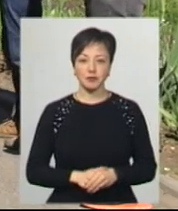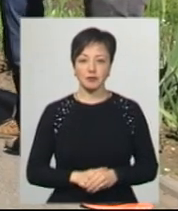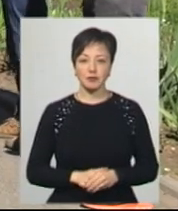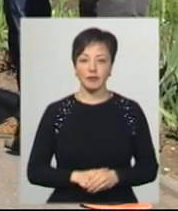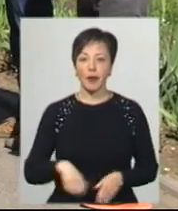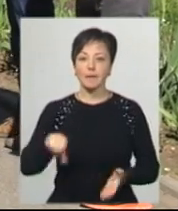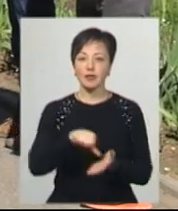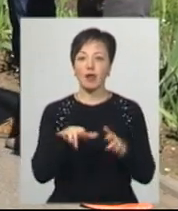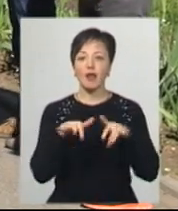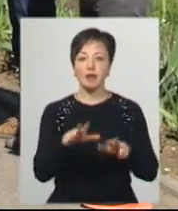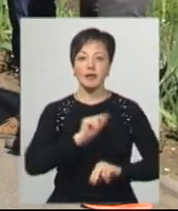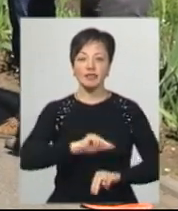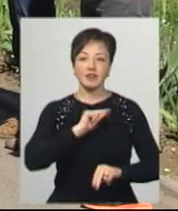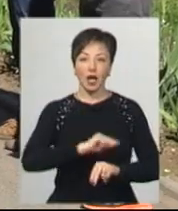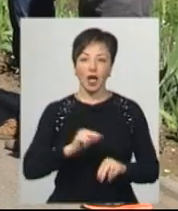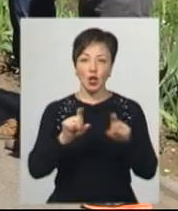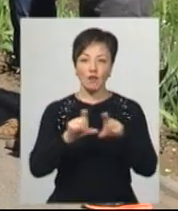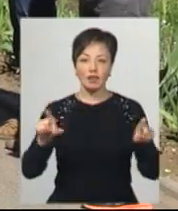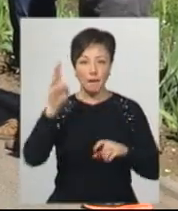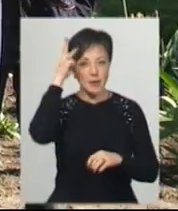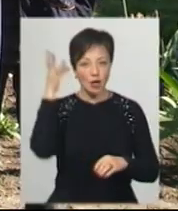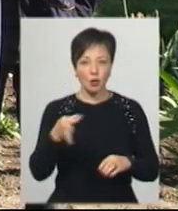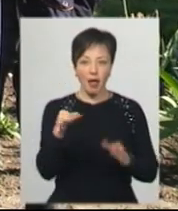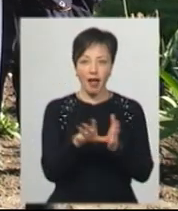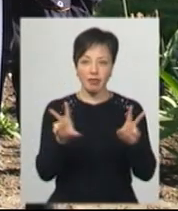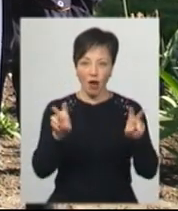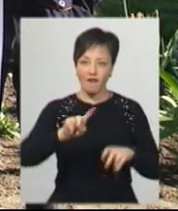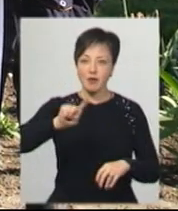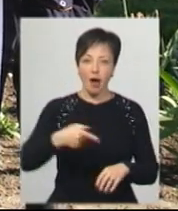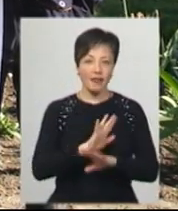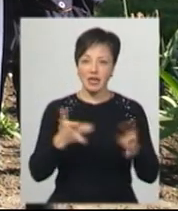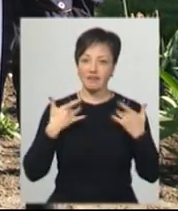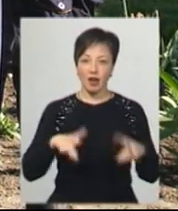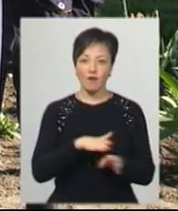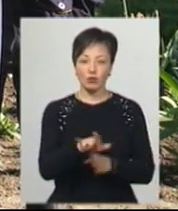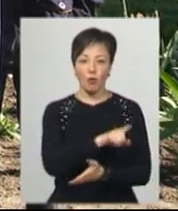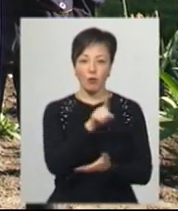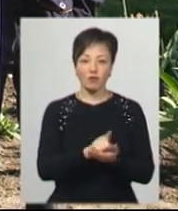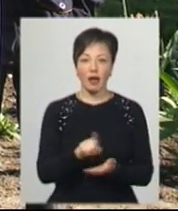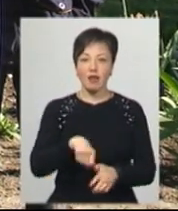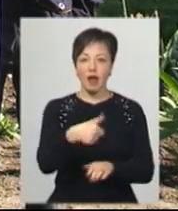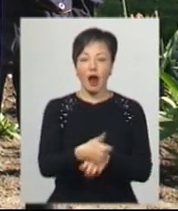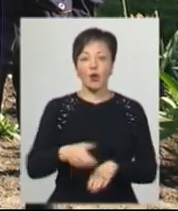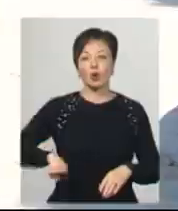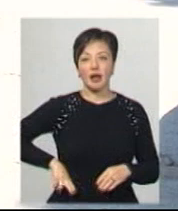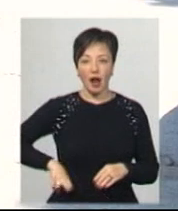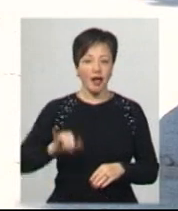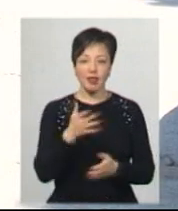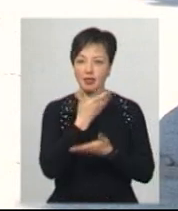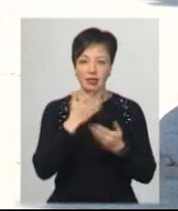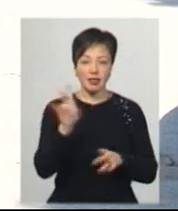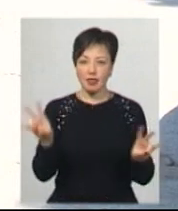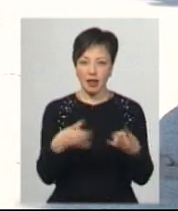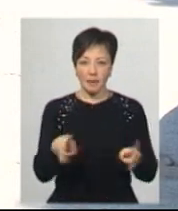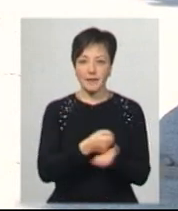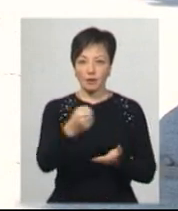Присутні на акції працівники акціонерного товариства «Хмельницькобленерго» вимагають не звільняти виконувача обов'язки генерального директора Олега Козачука та не призначати